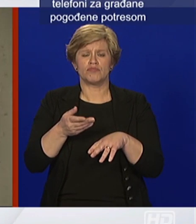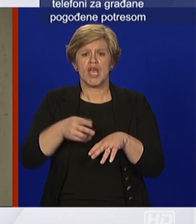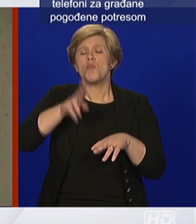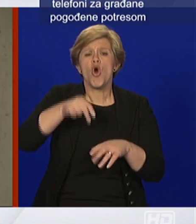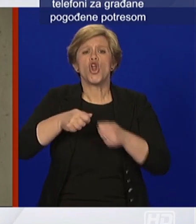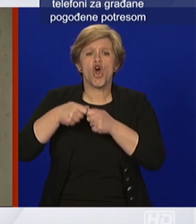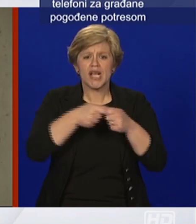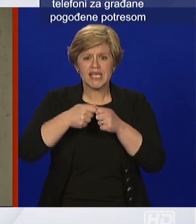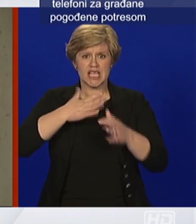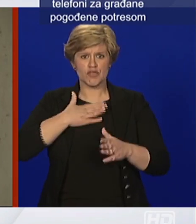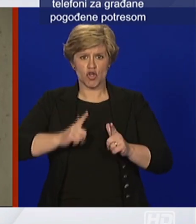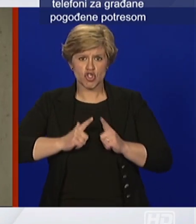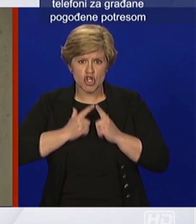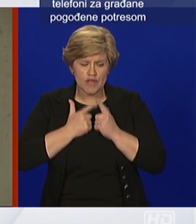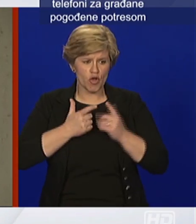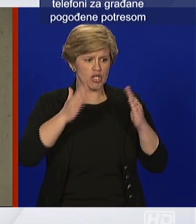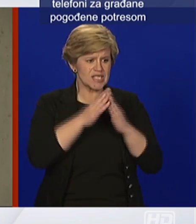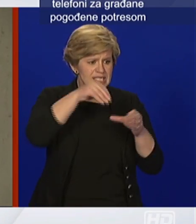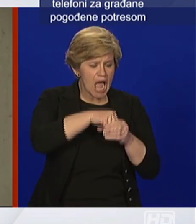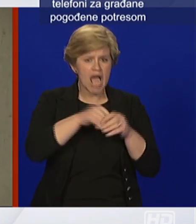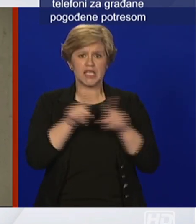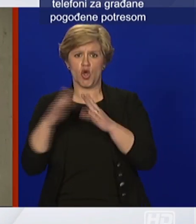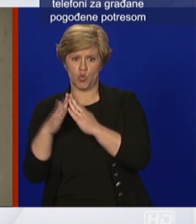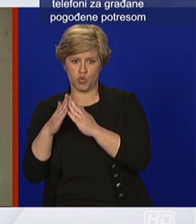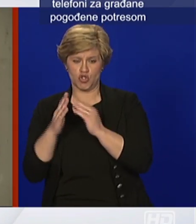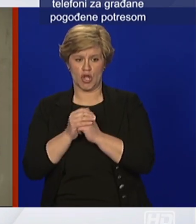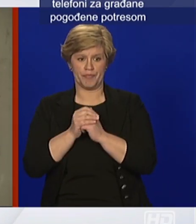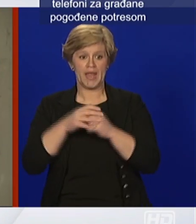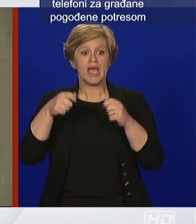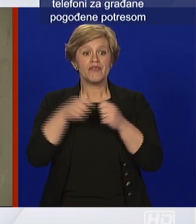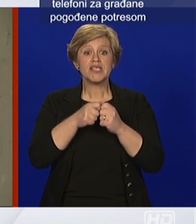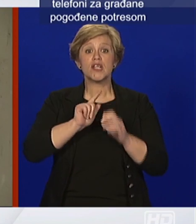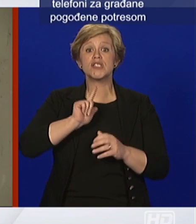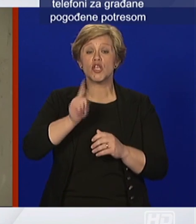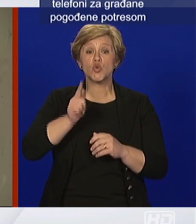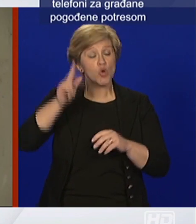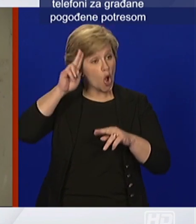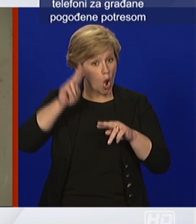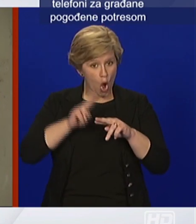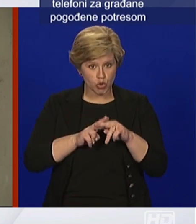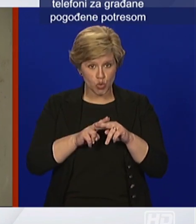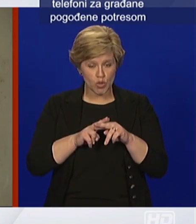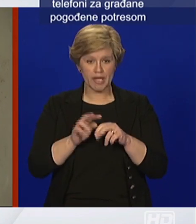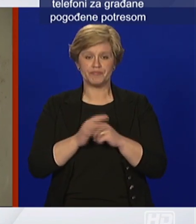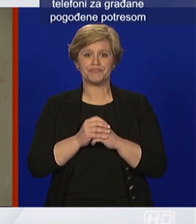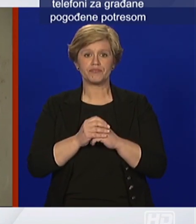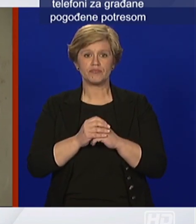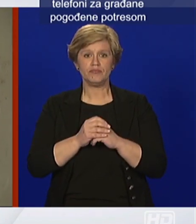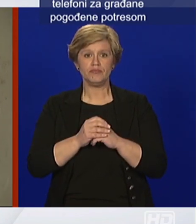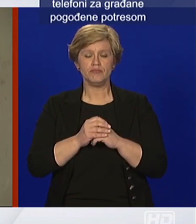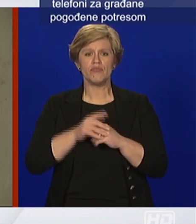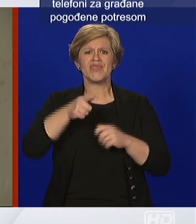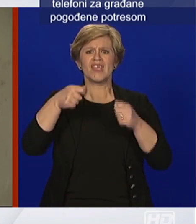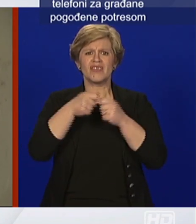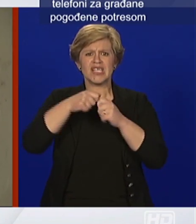kućama. Što se tiče drugih odluka koje smo donijeli, dakle, odluka o zabrani